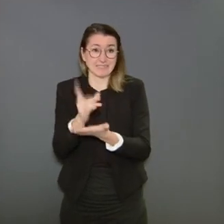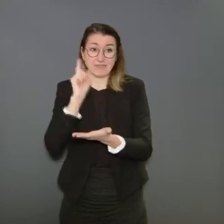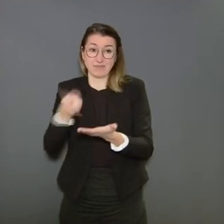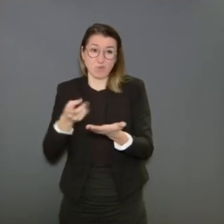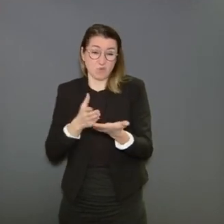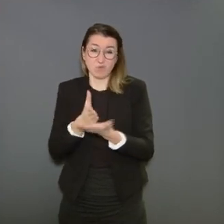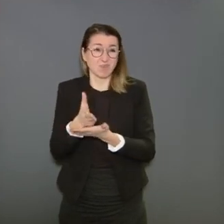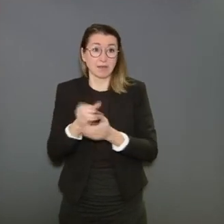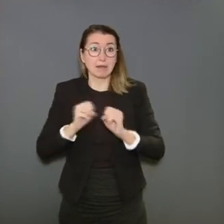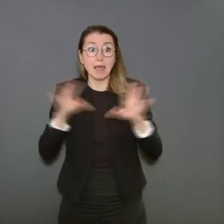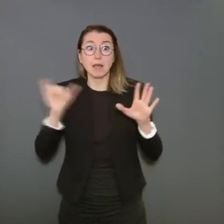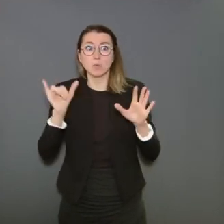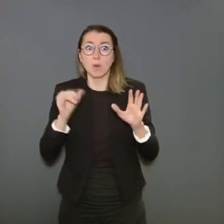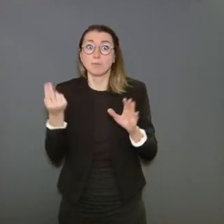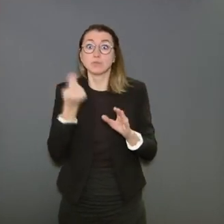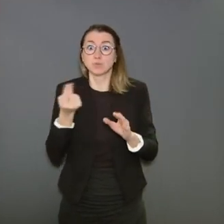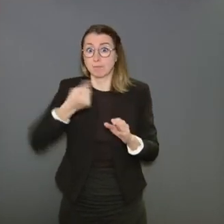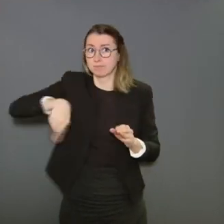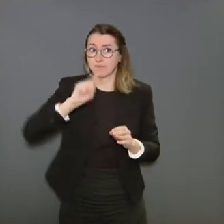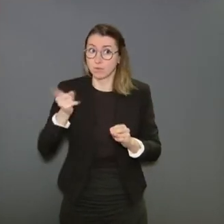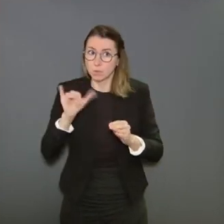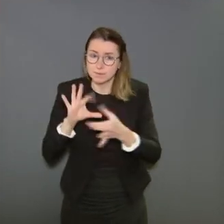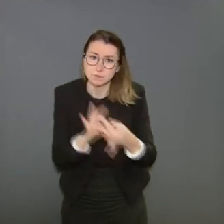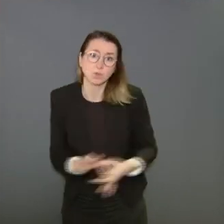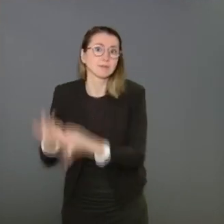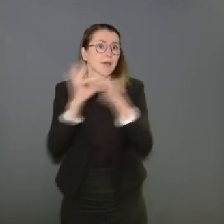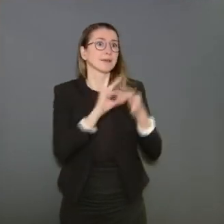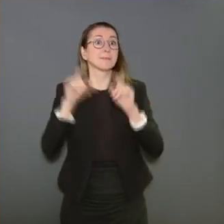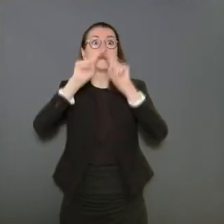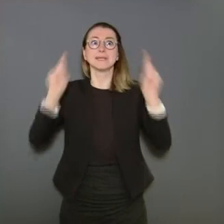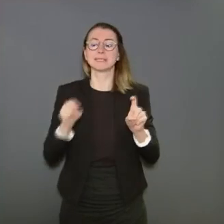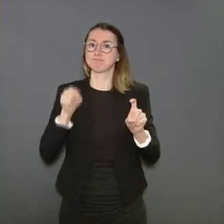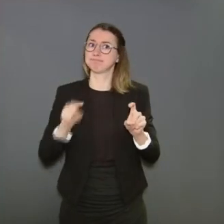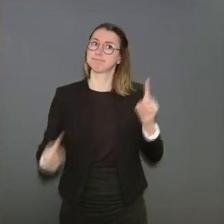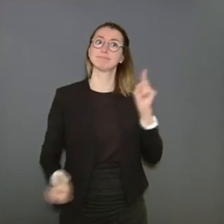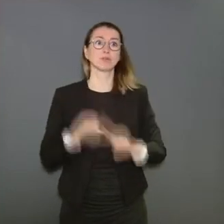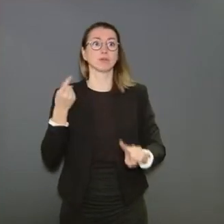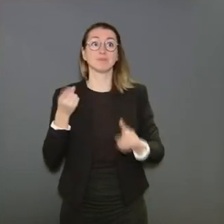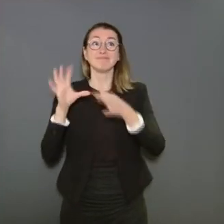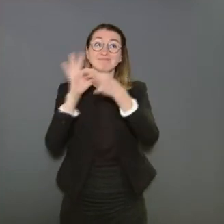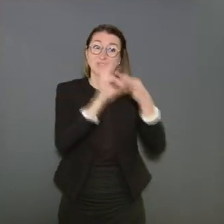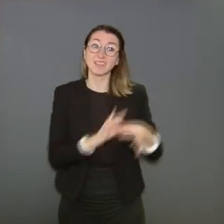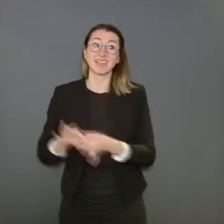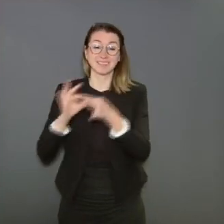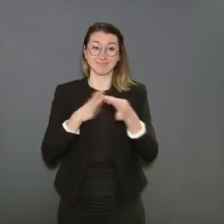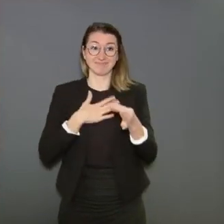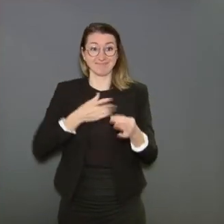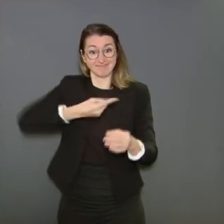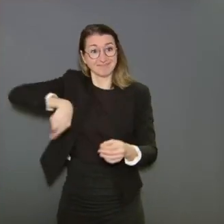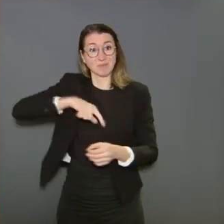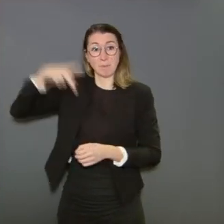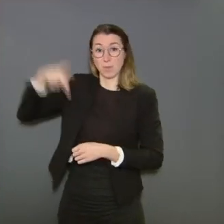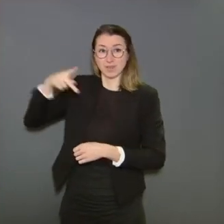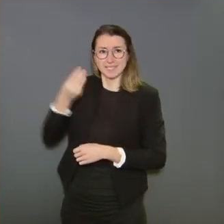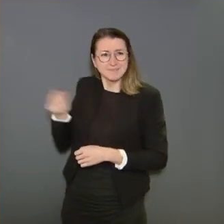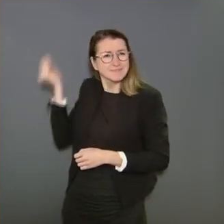c'est de la solidarité nationale. Et cette solidarité nationale c'est vraiment le fil de la politique que nous menons, tous ensemble et